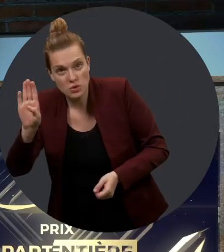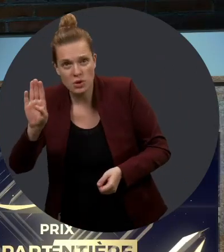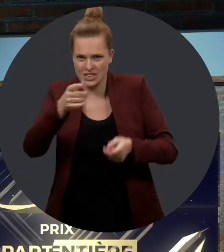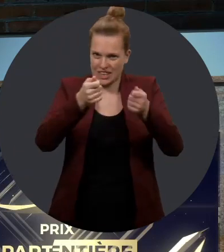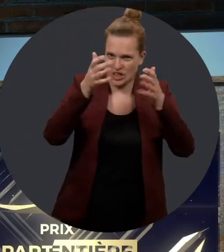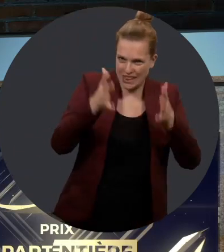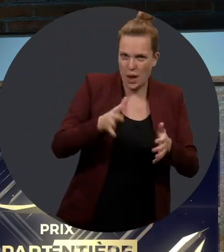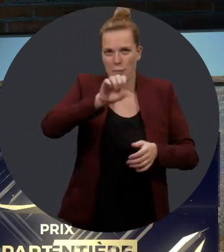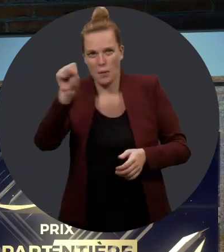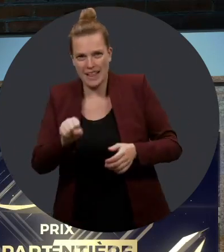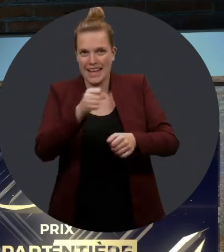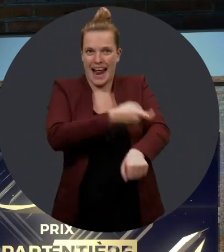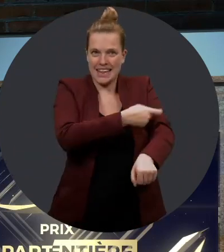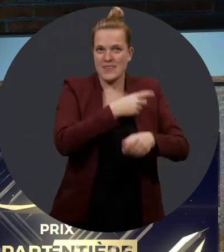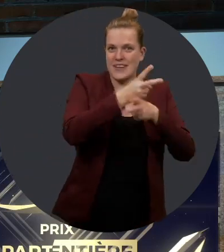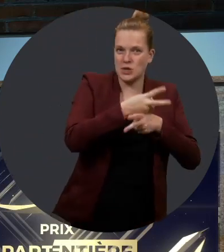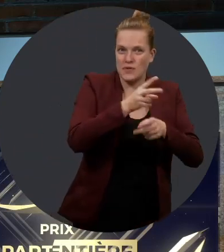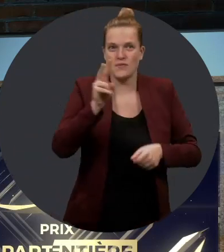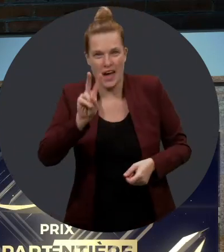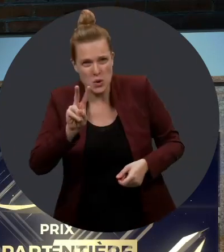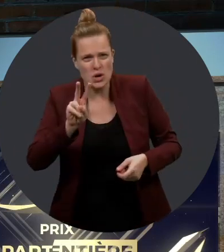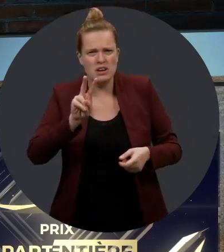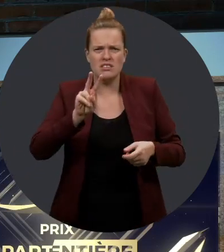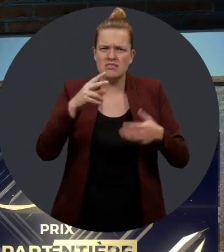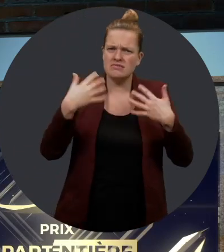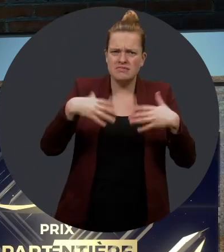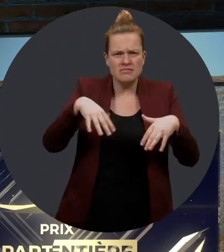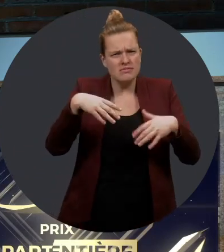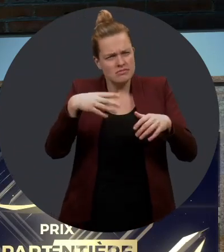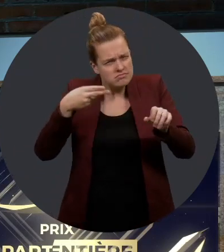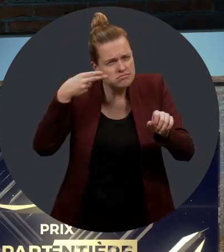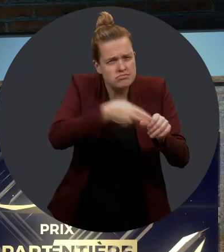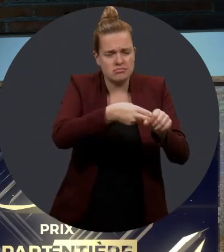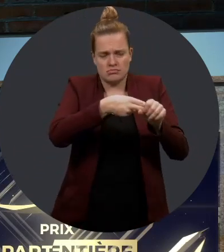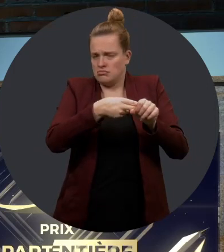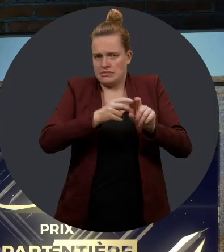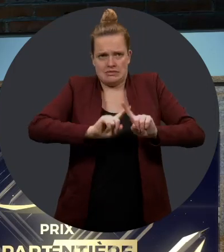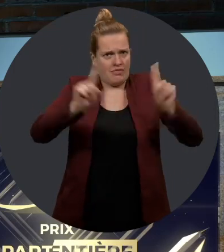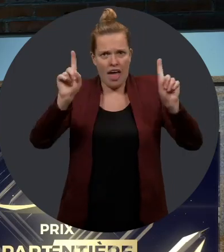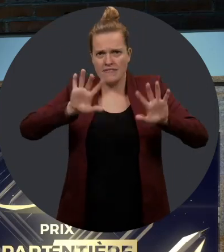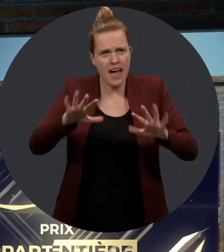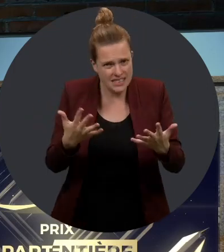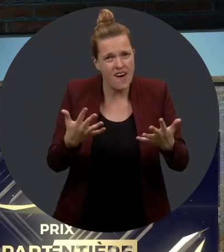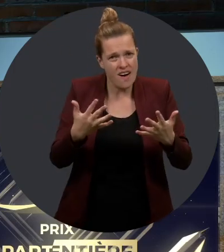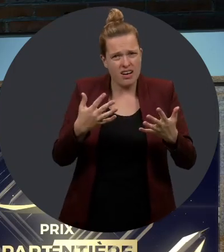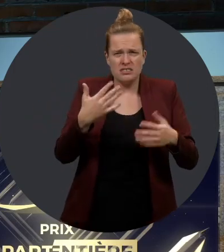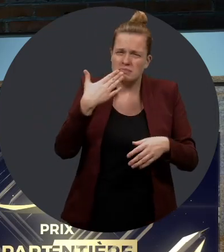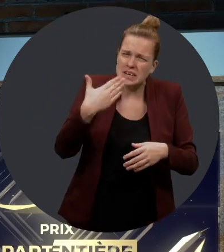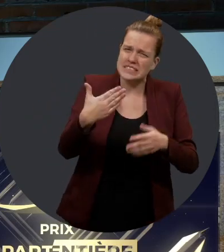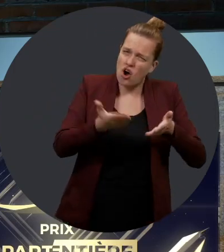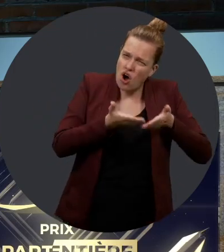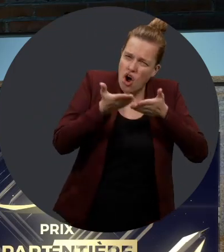gestionnaire et propriétaire de la clinique Physio Verdun, parce que l'engagement hors du commun est impressionnant. Merci d